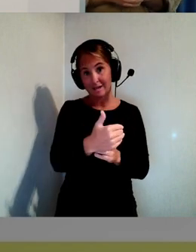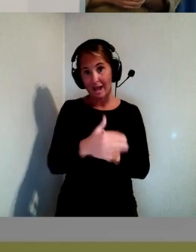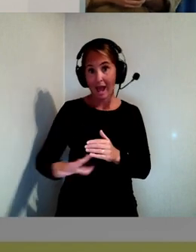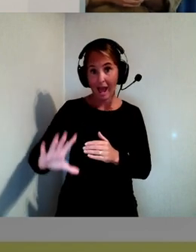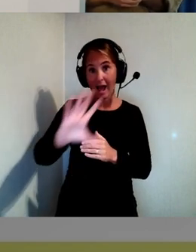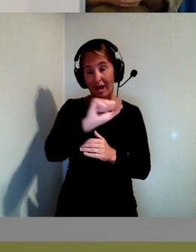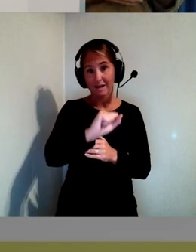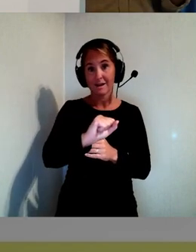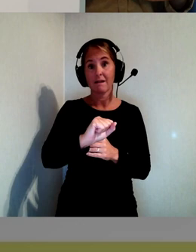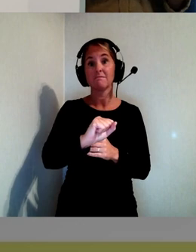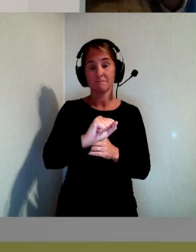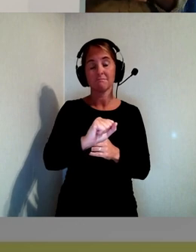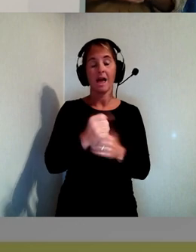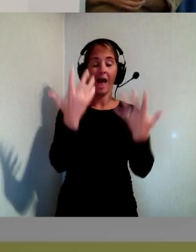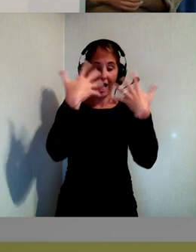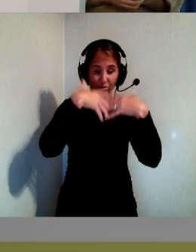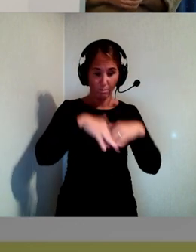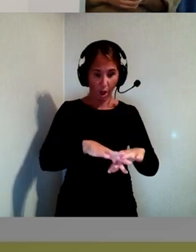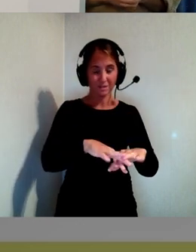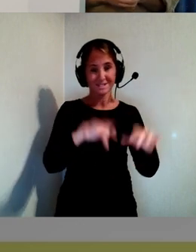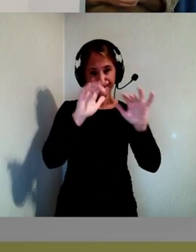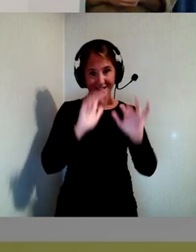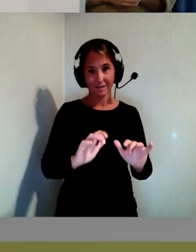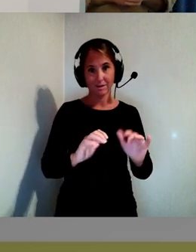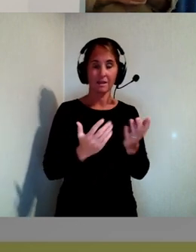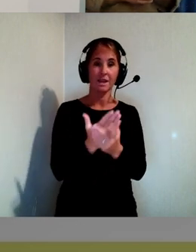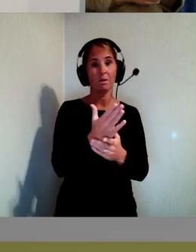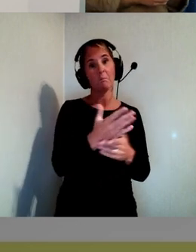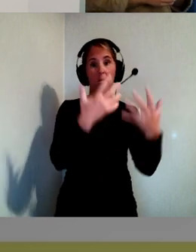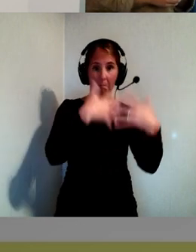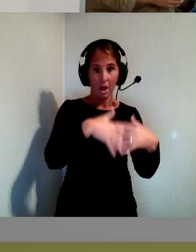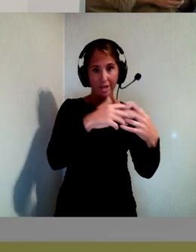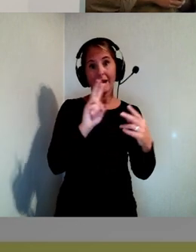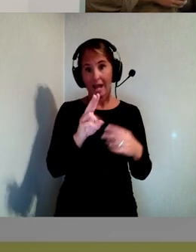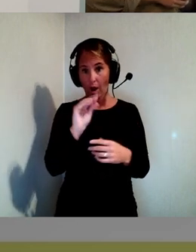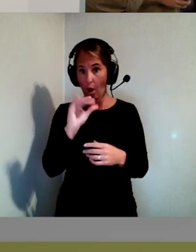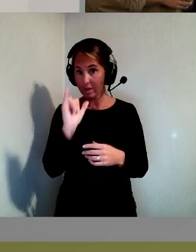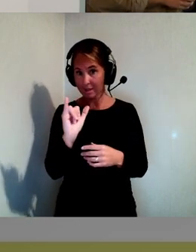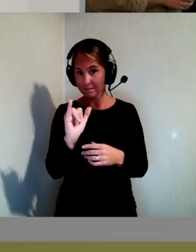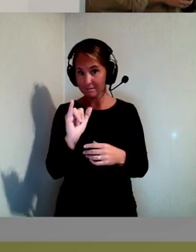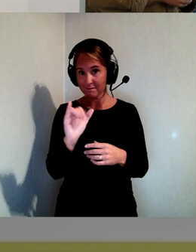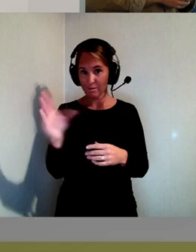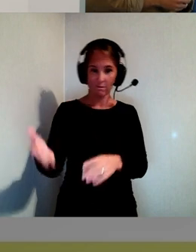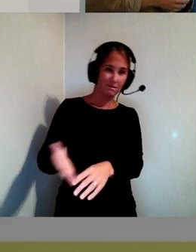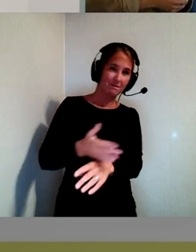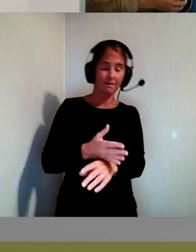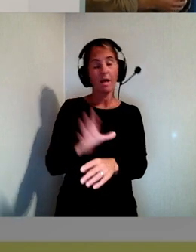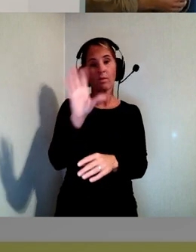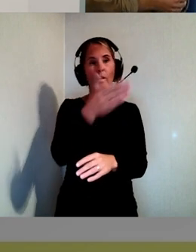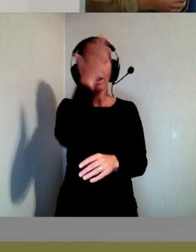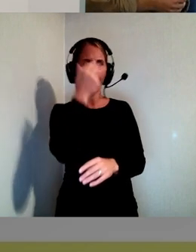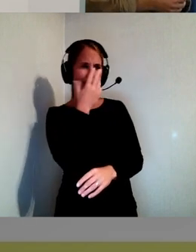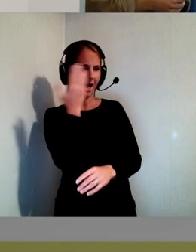automatiskt genererade av någon typ av maskininlärning eller AI. Och då kunde man till exempel läsa sig till att man kunde